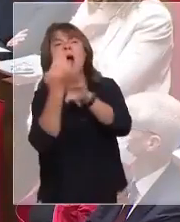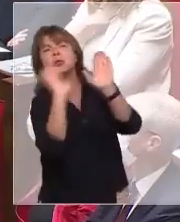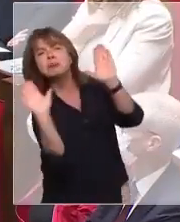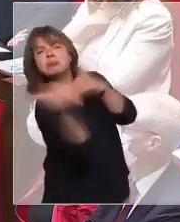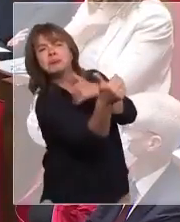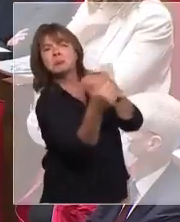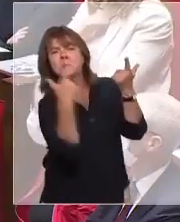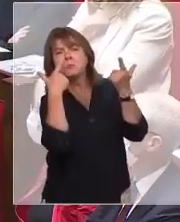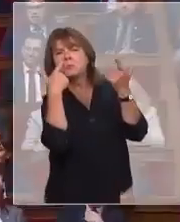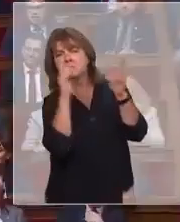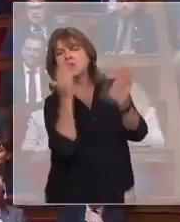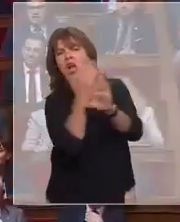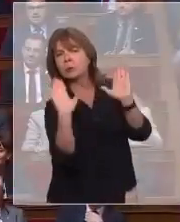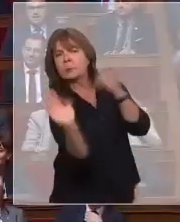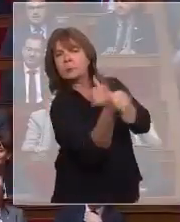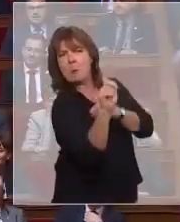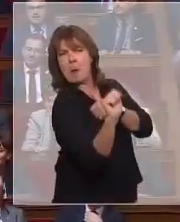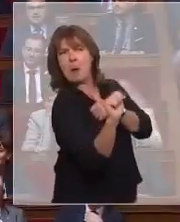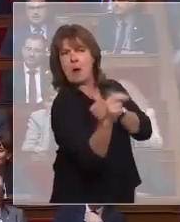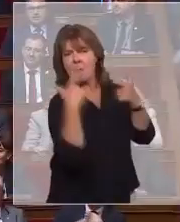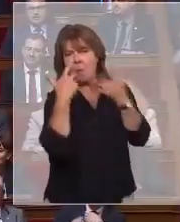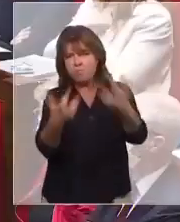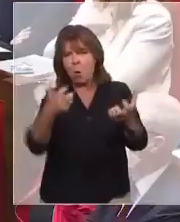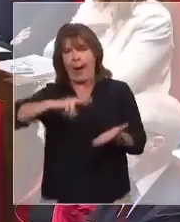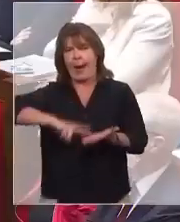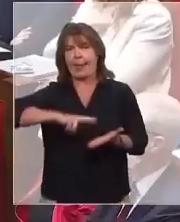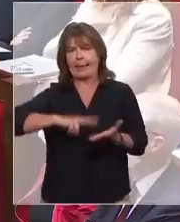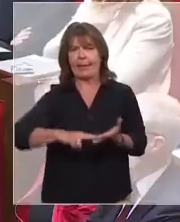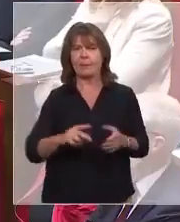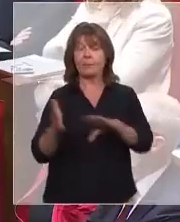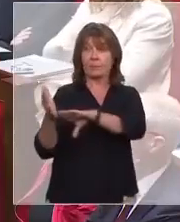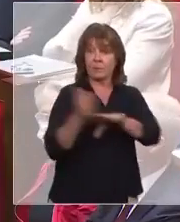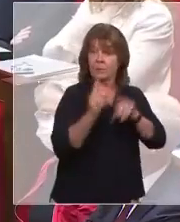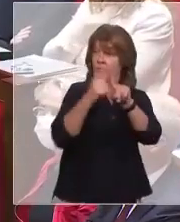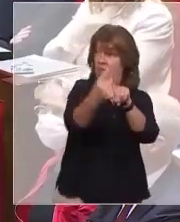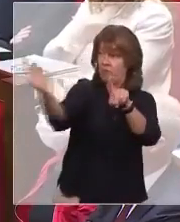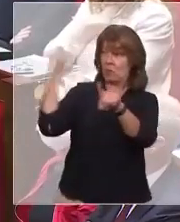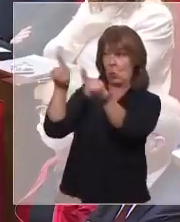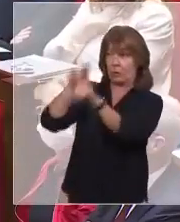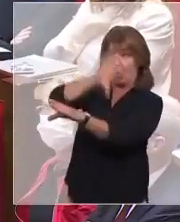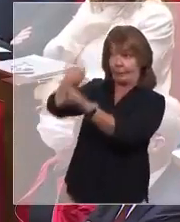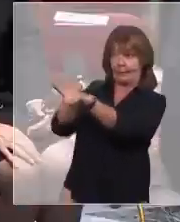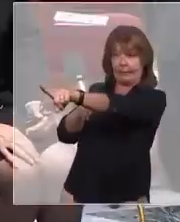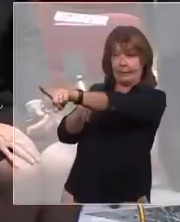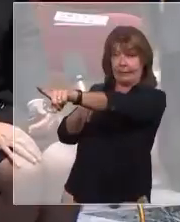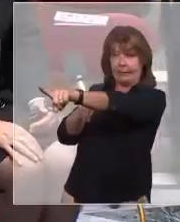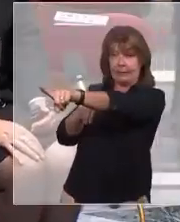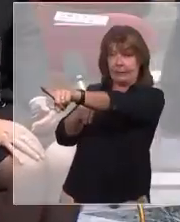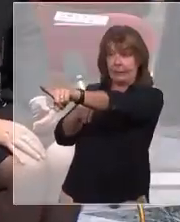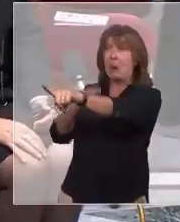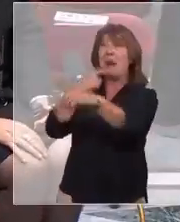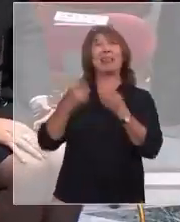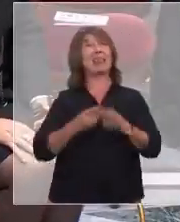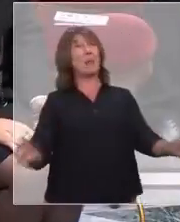votre campagne électorale ? Voilà la réalité. Et puis il y a tous les autres, tous les démocrates.